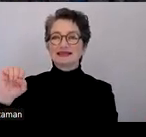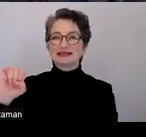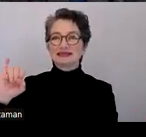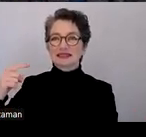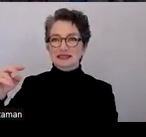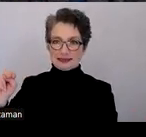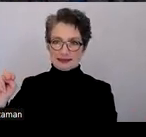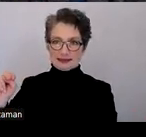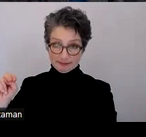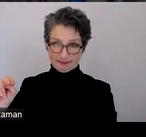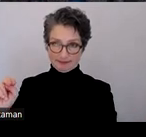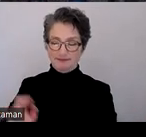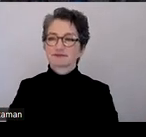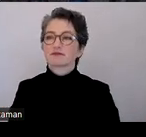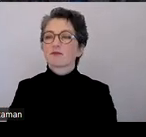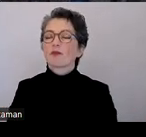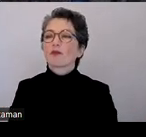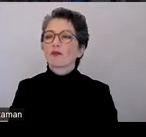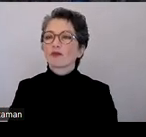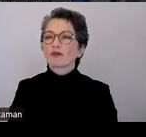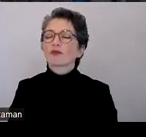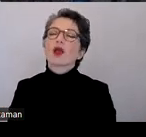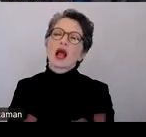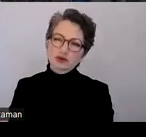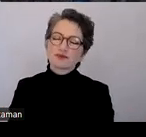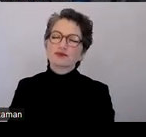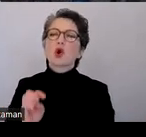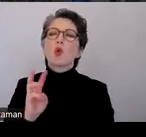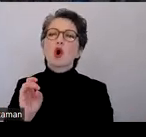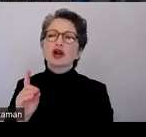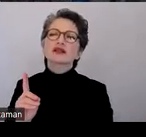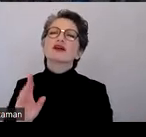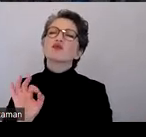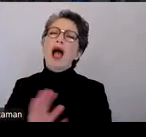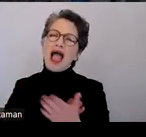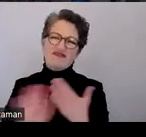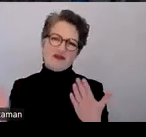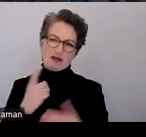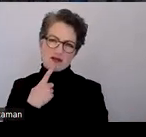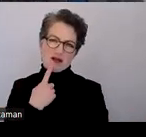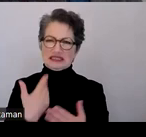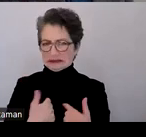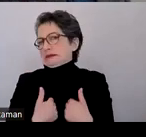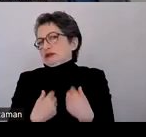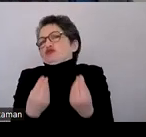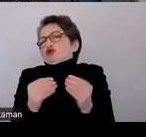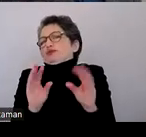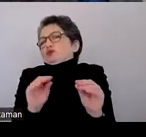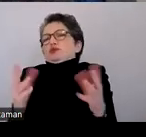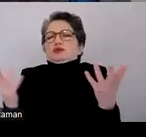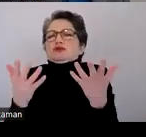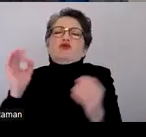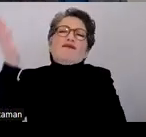Also das war Word. Das heißt, wenn ich wirklich ganz einfache Sachen habe, also ich benutze zum Word, um bei meinen